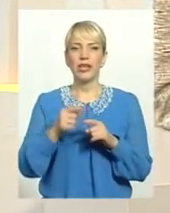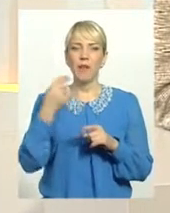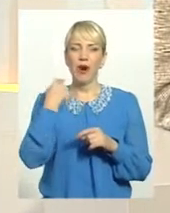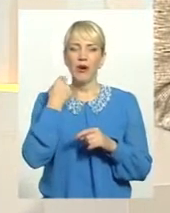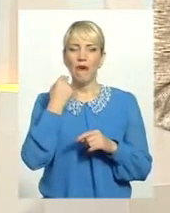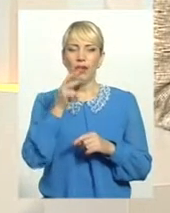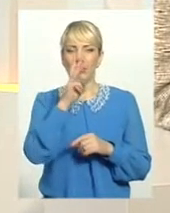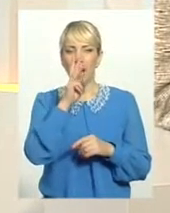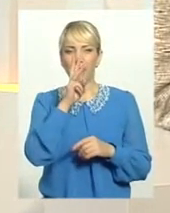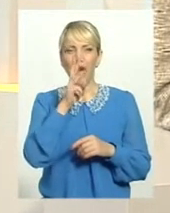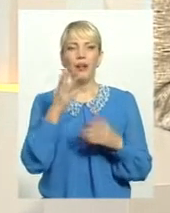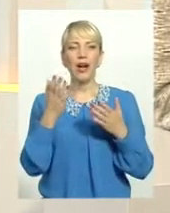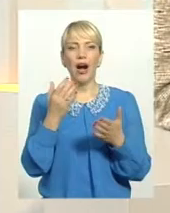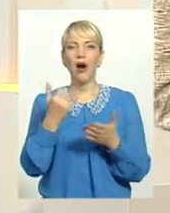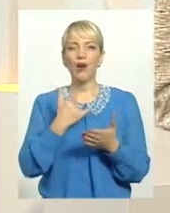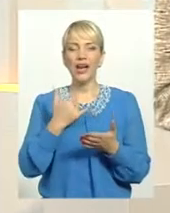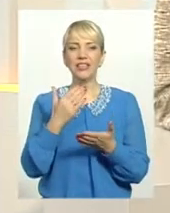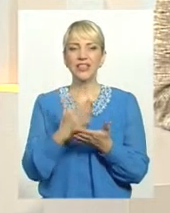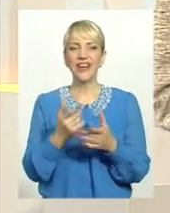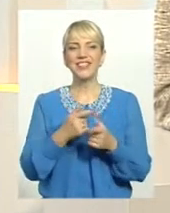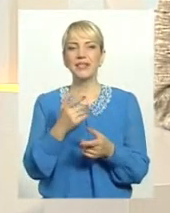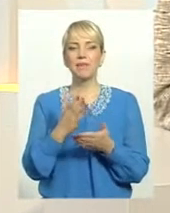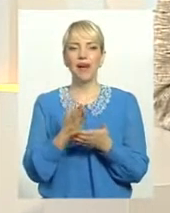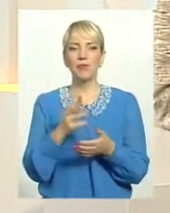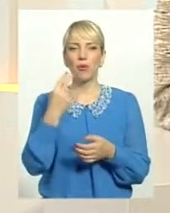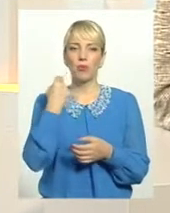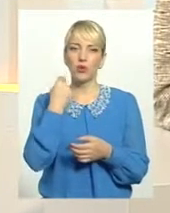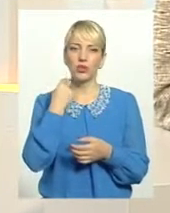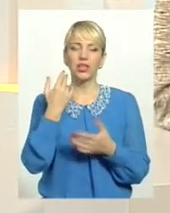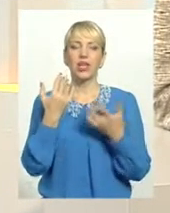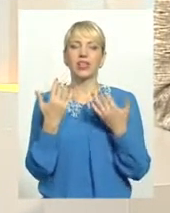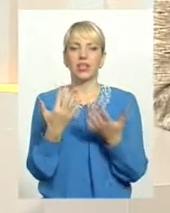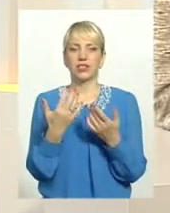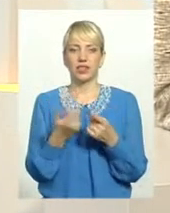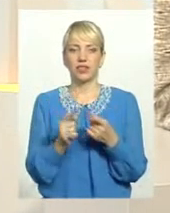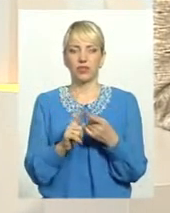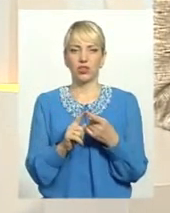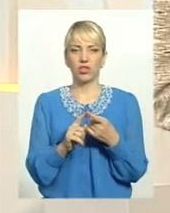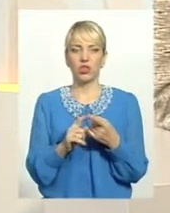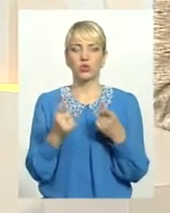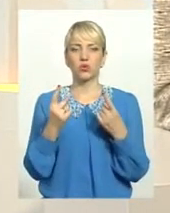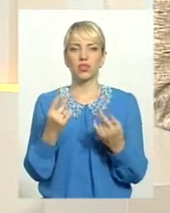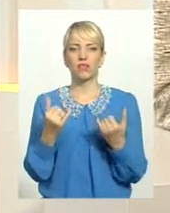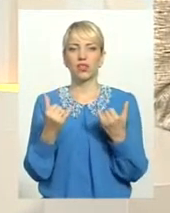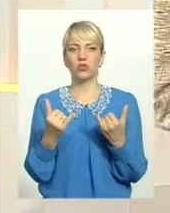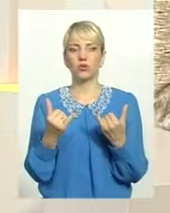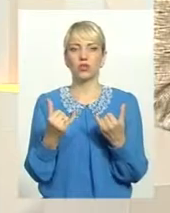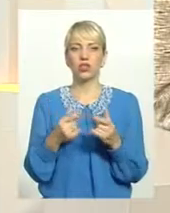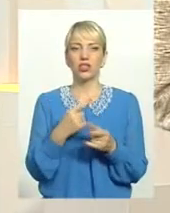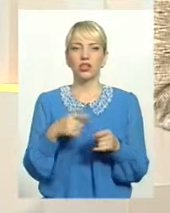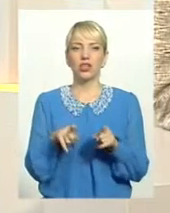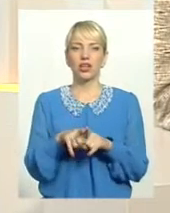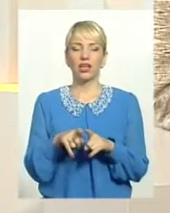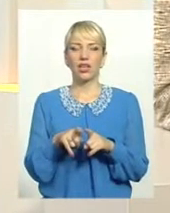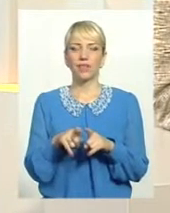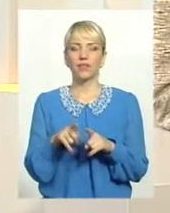заробітною плати, яка вона в нас є? Чи маємо борги і наскільки вони суттєві на сьогодні? Чи таке явище, як